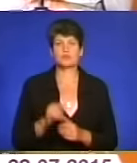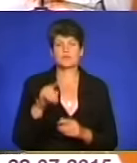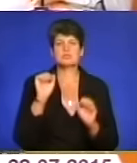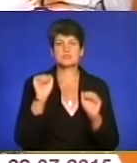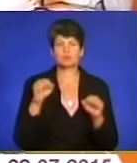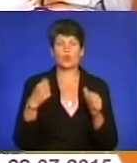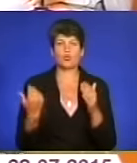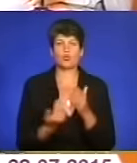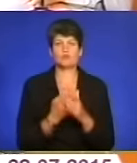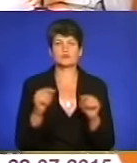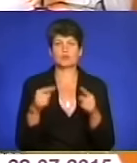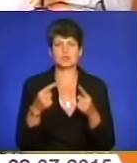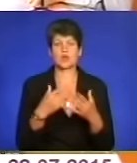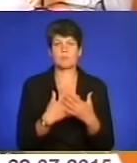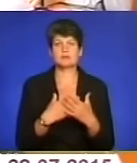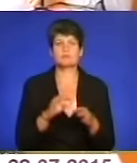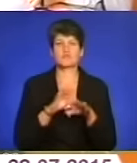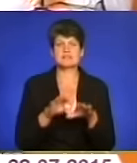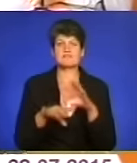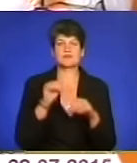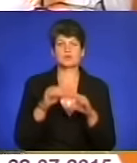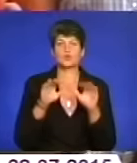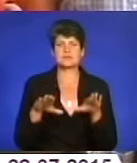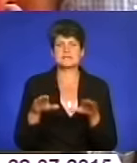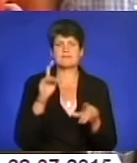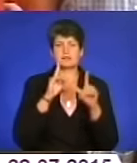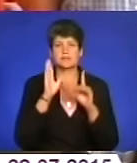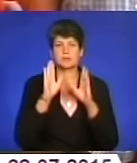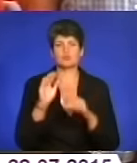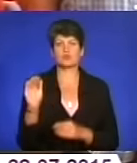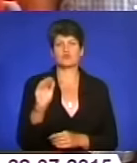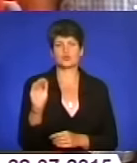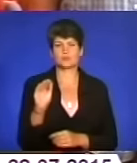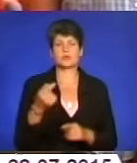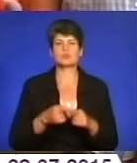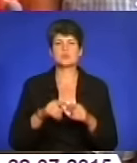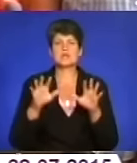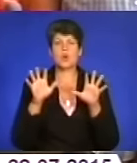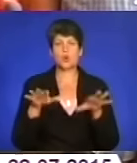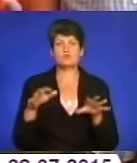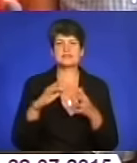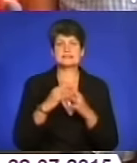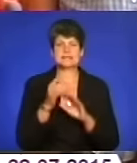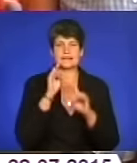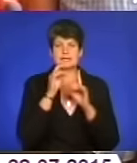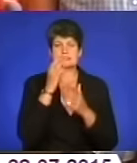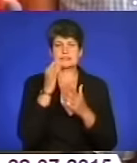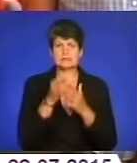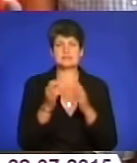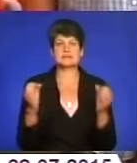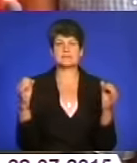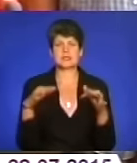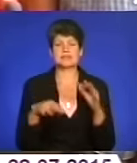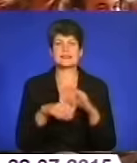зможуть у новотворених громадах провести вибори до місцевих рад, які відбудуться у жовтні. Про це голови сільських рад заявили на зібранні депутатів